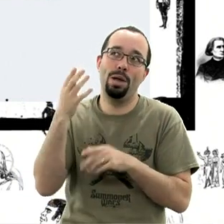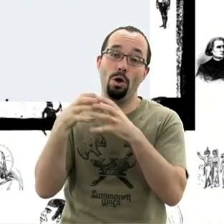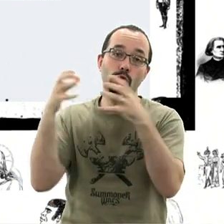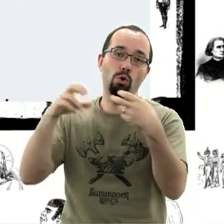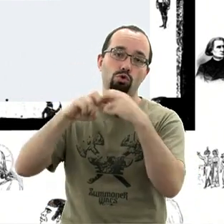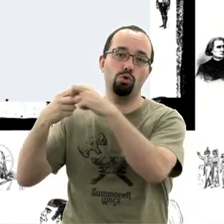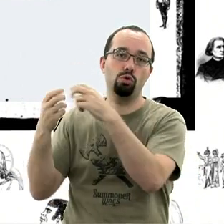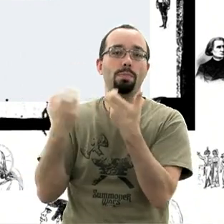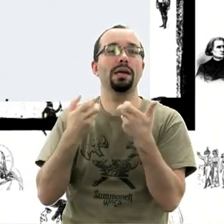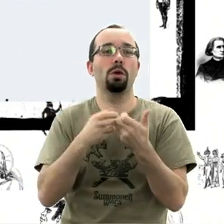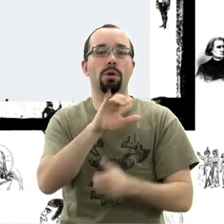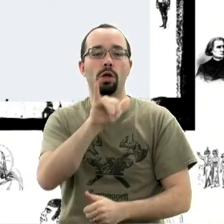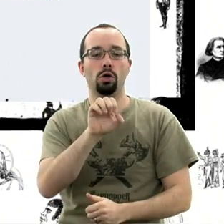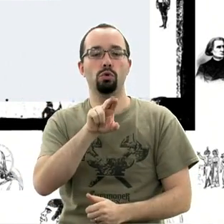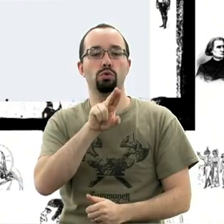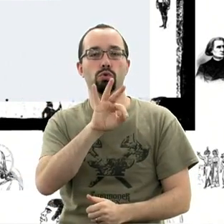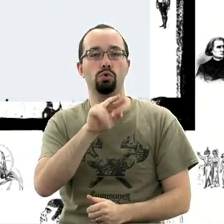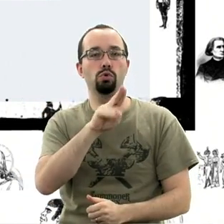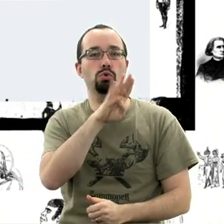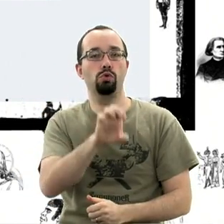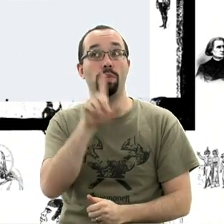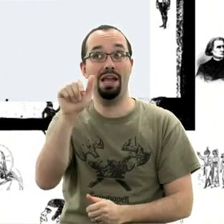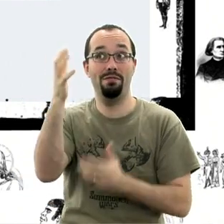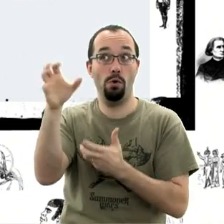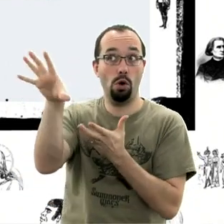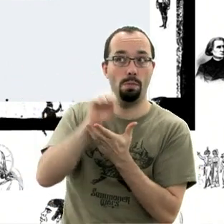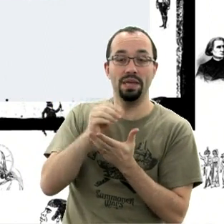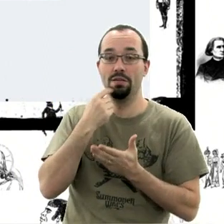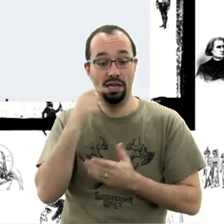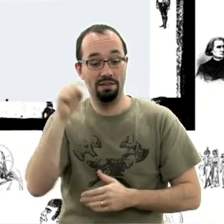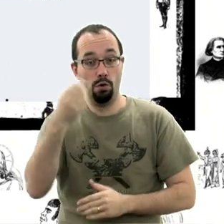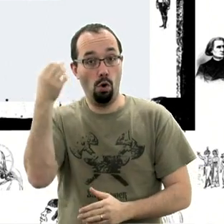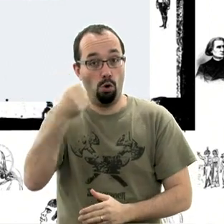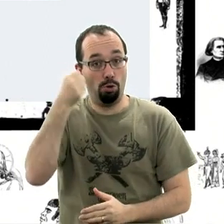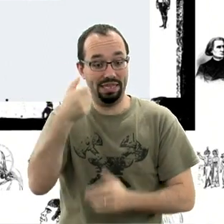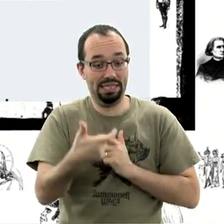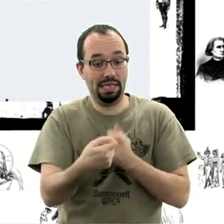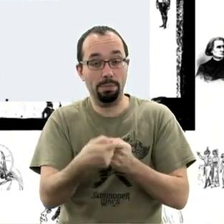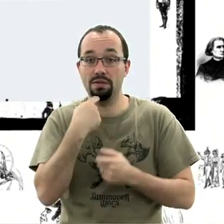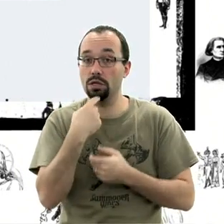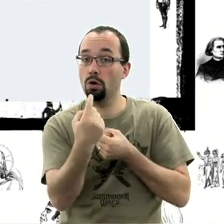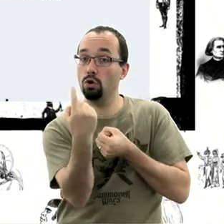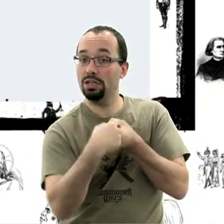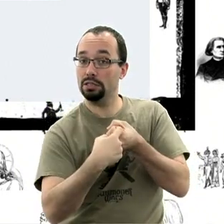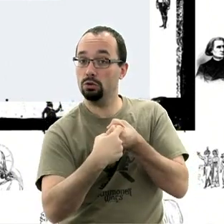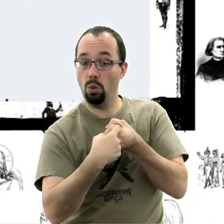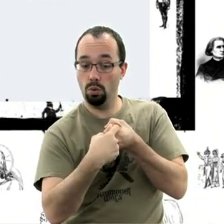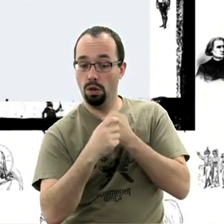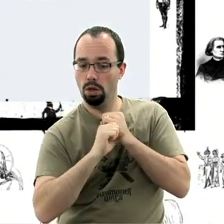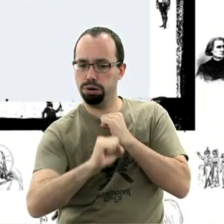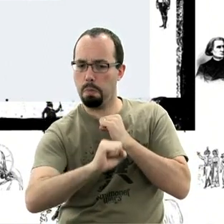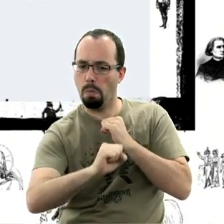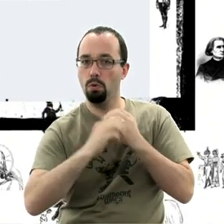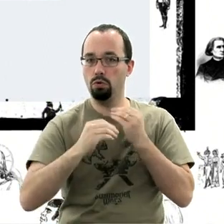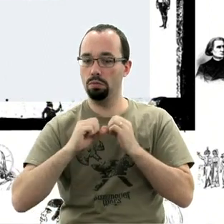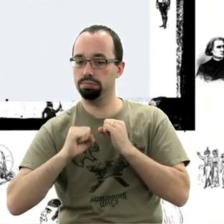YouTube par exemple. C'est-à-dire d'avoir un flux qui s'adapte de manière automatique. C'est-à-dire que ça va tester votre connexion au fur et à mesure. Et ça prendra le bas débit si vous n'avez pas un